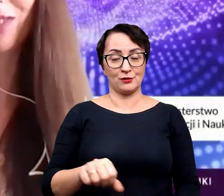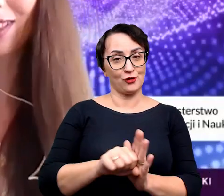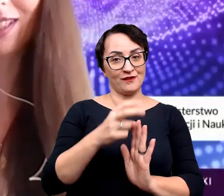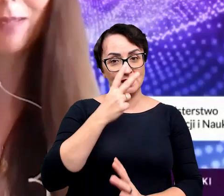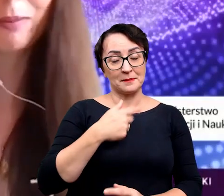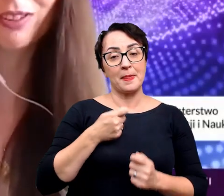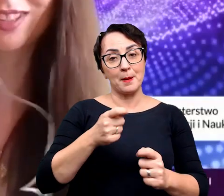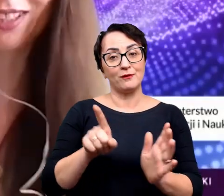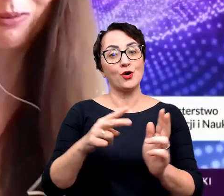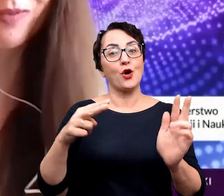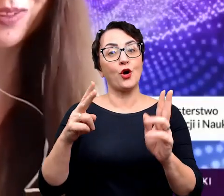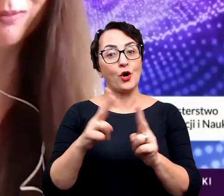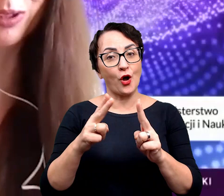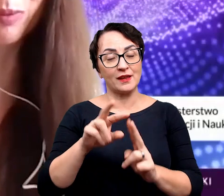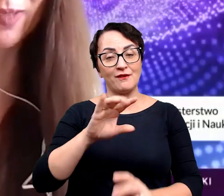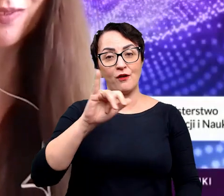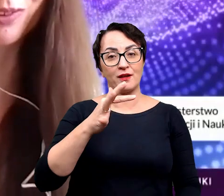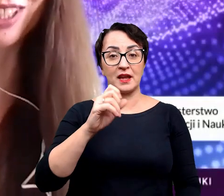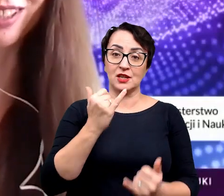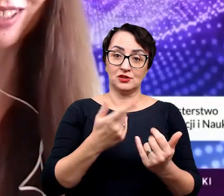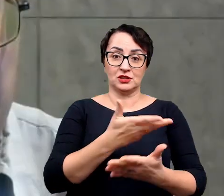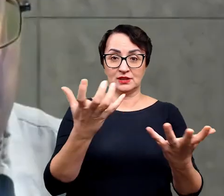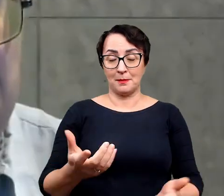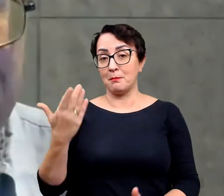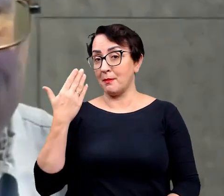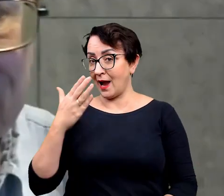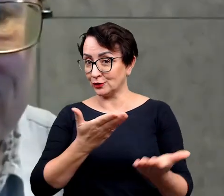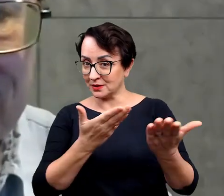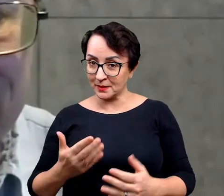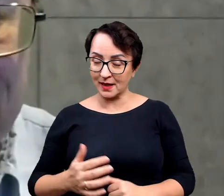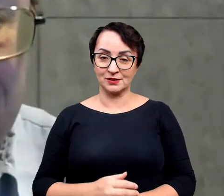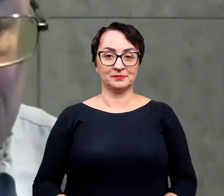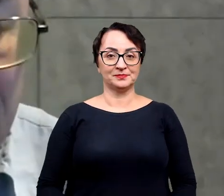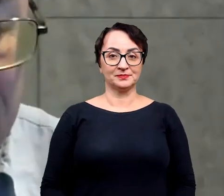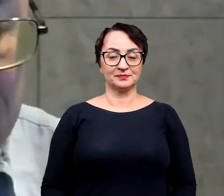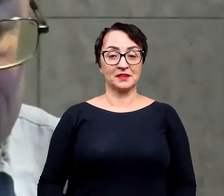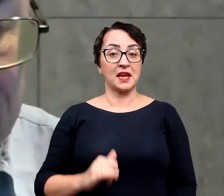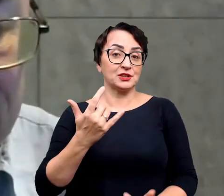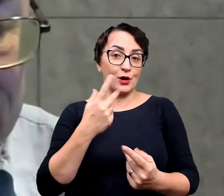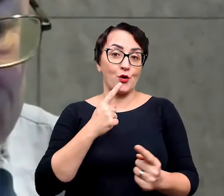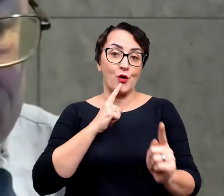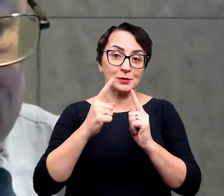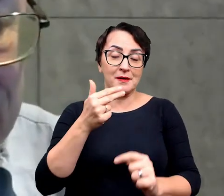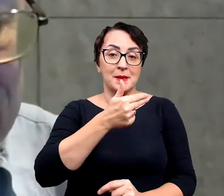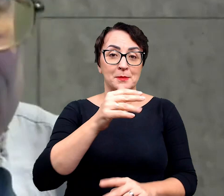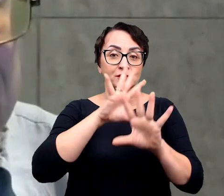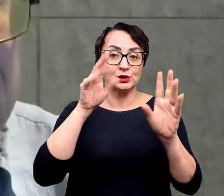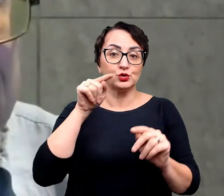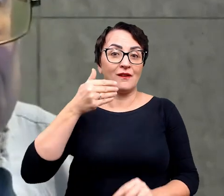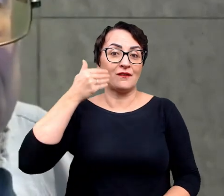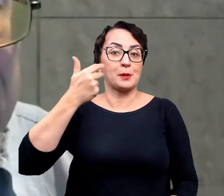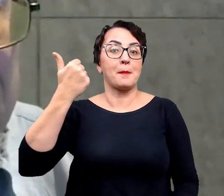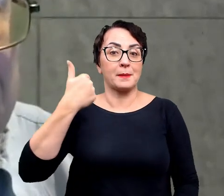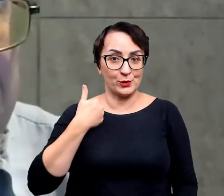widzenia. Oczywiście zachęcamy do kontaktu z Wojtkiem, gdyby Państwo chcieli porozmawiać. O wszystkim, o czym